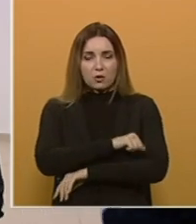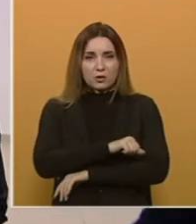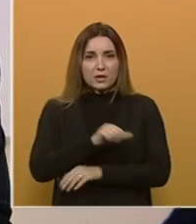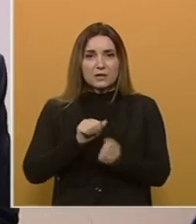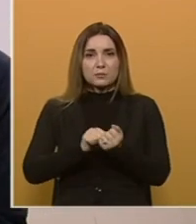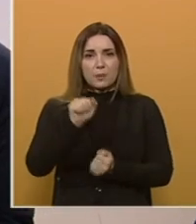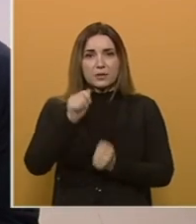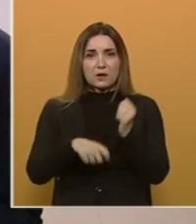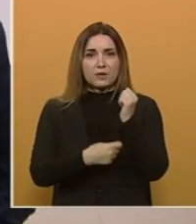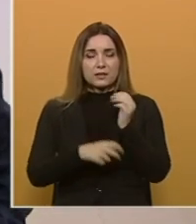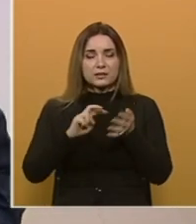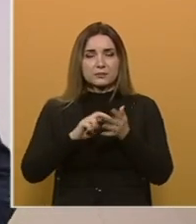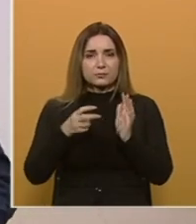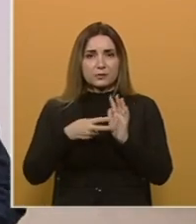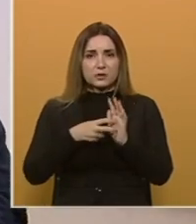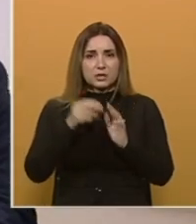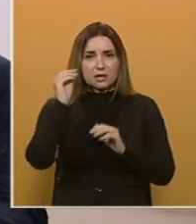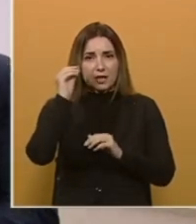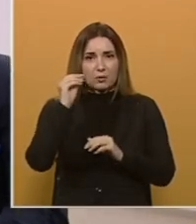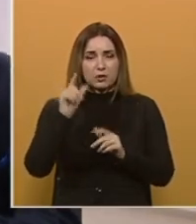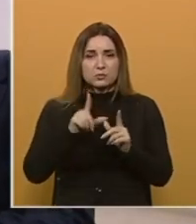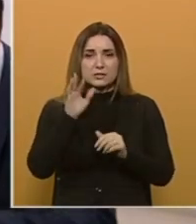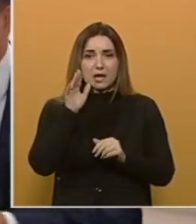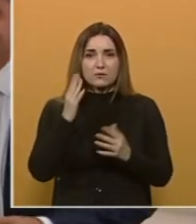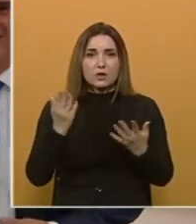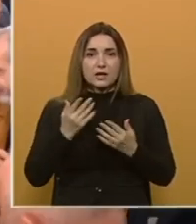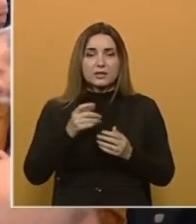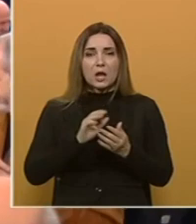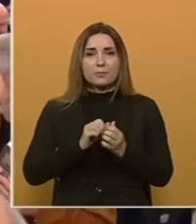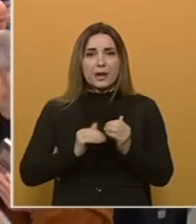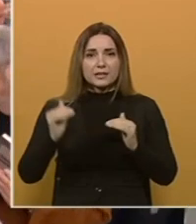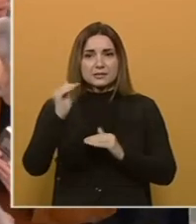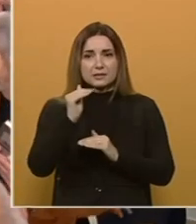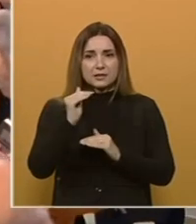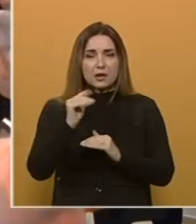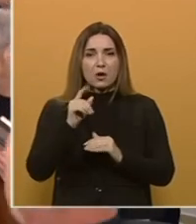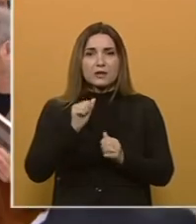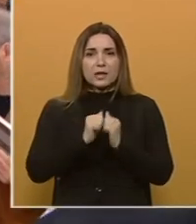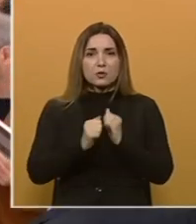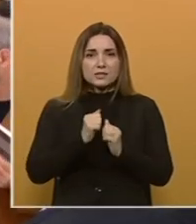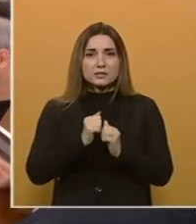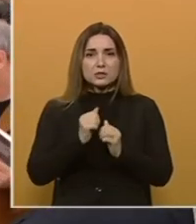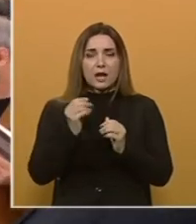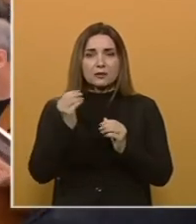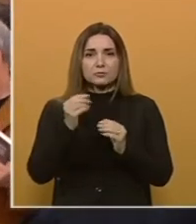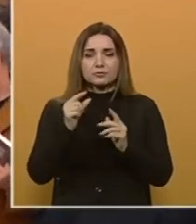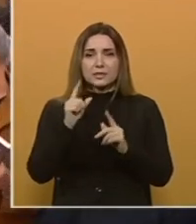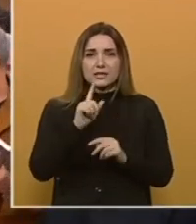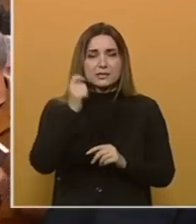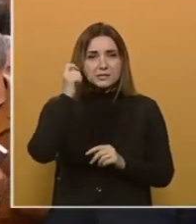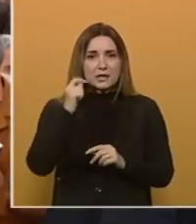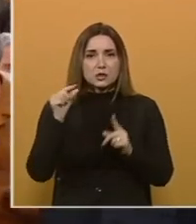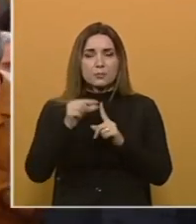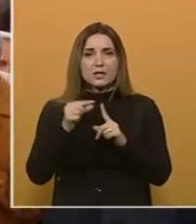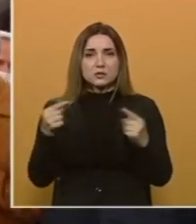Diplomirao je na Fakultetu političkih nauka na Univerzitetu u Sarajevu gdje je i magistrirao o temi Teroristička dimenzija izraelsko-palestinskog